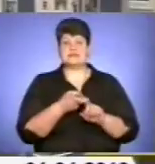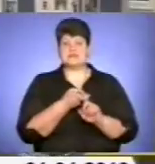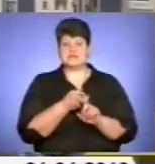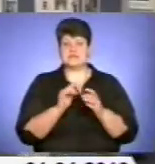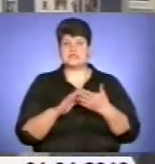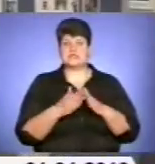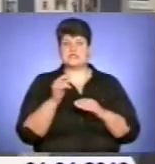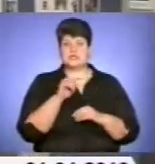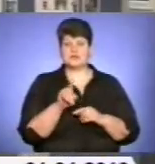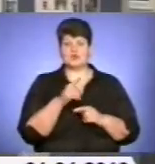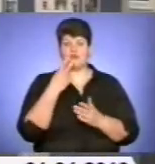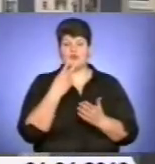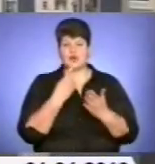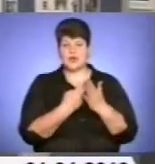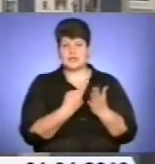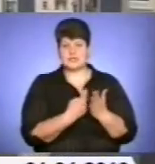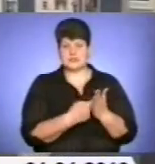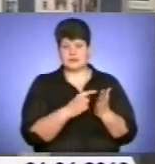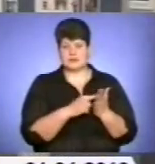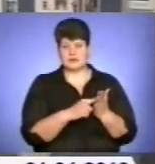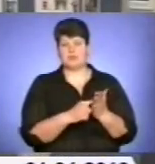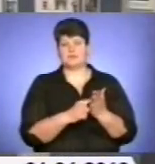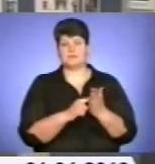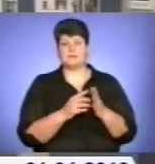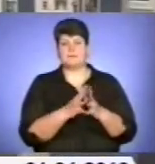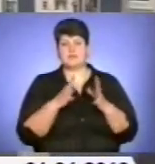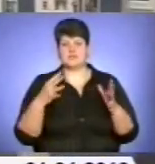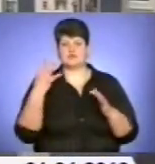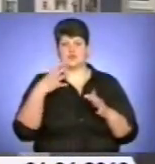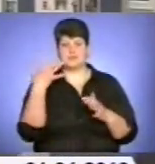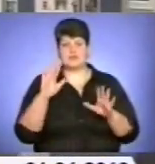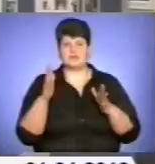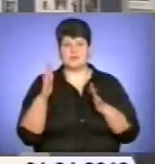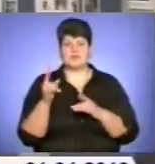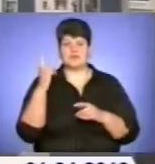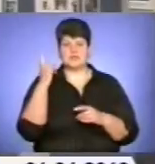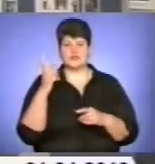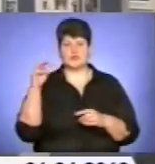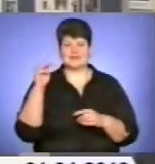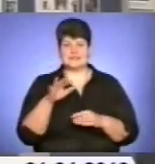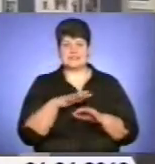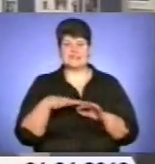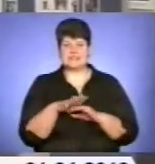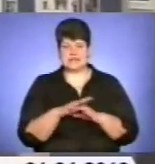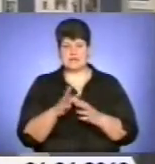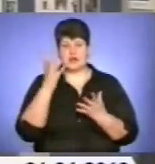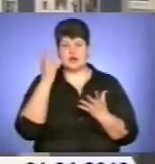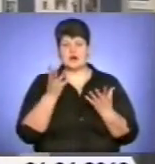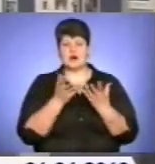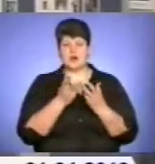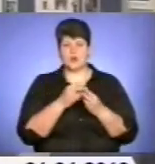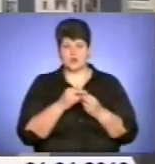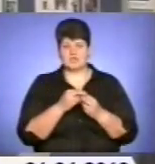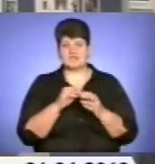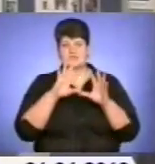показник більше як 45 випадків на 100 тисяч населення, рахується Всесвітньою організацією